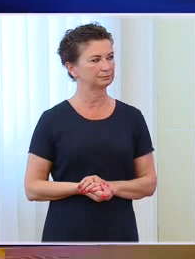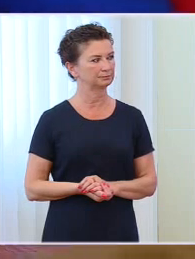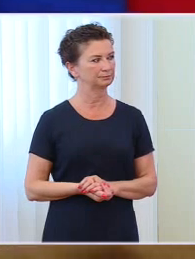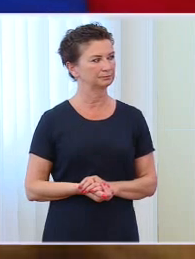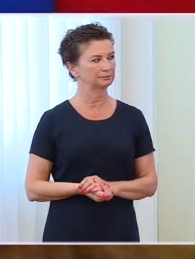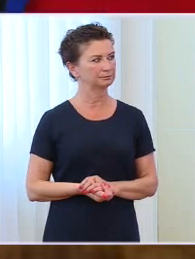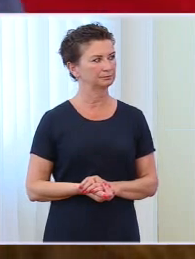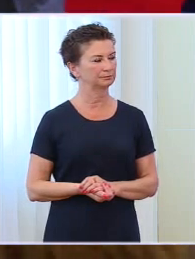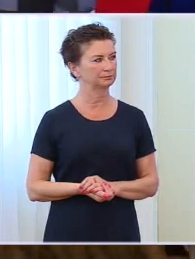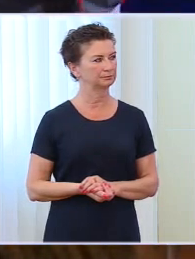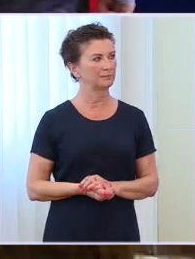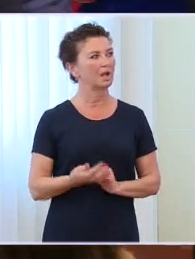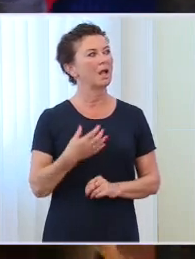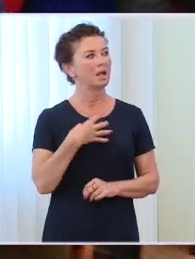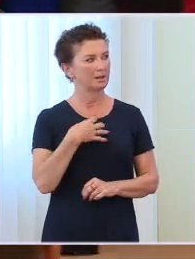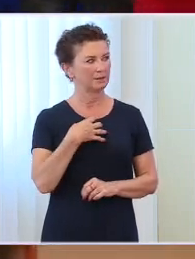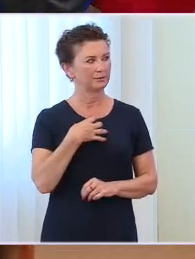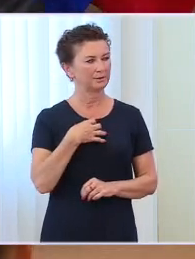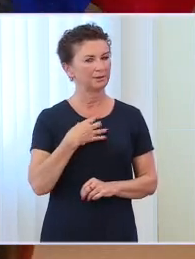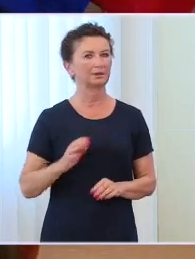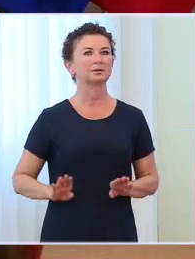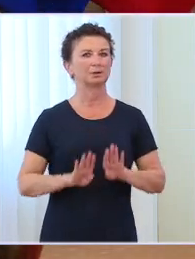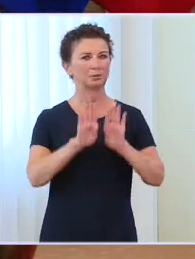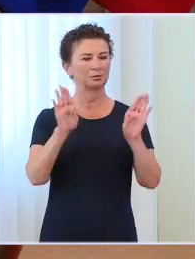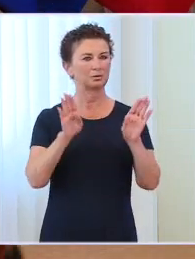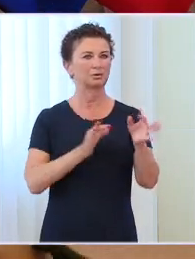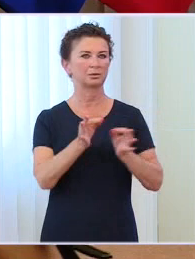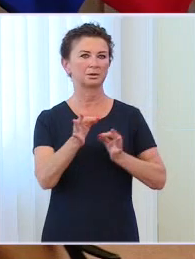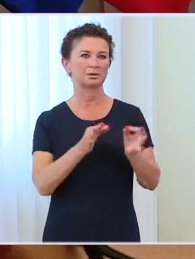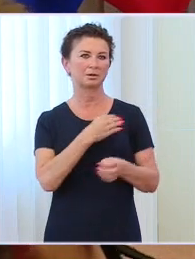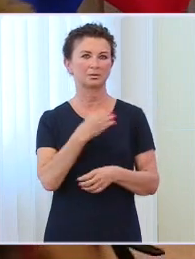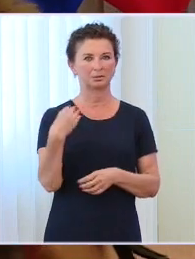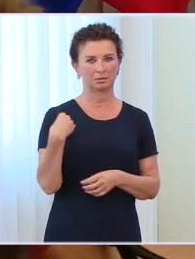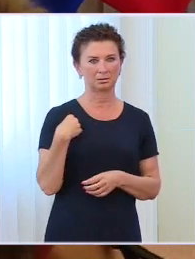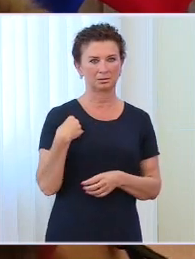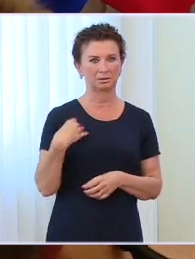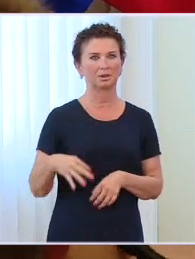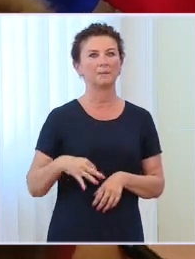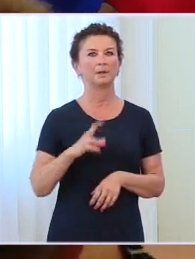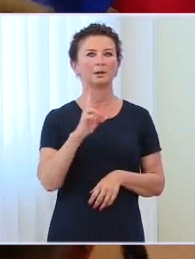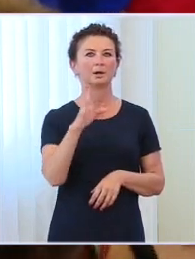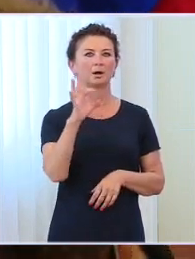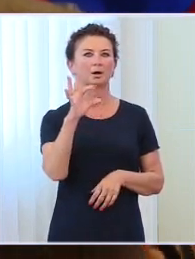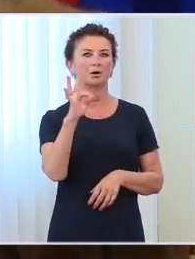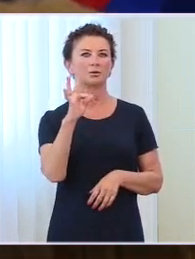Proszę teraz dyrektora Muzeum Historii Polski w Warszawie pana Roberta Kostro o podpisanie listu.